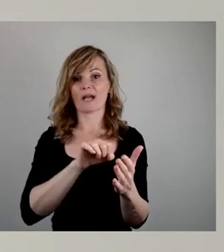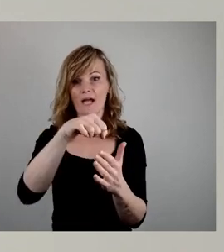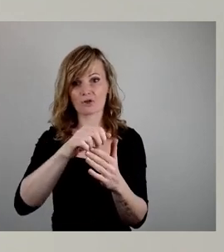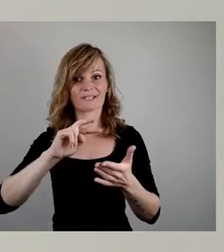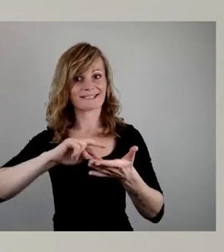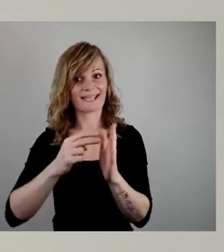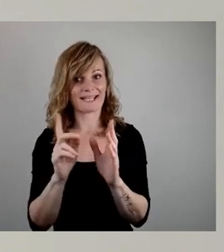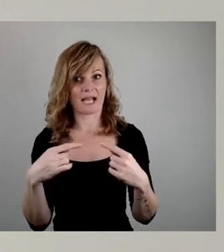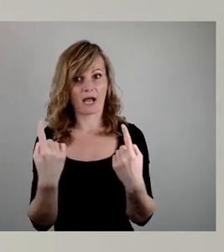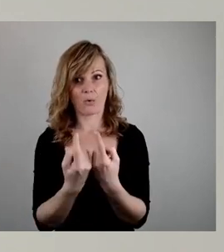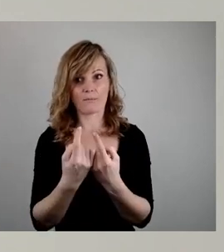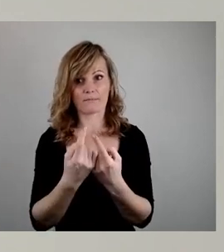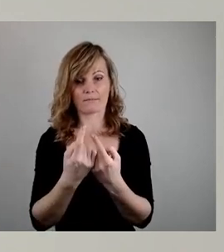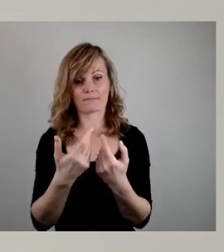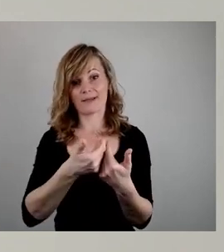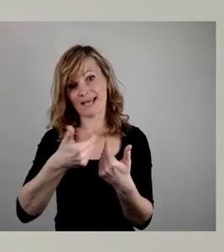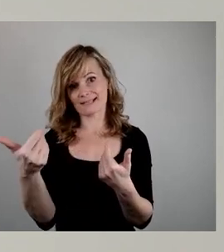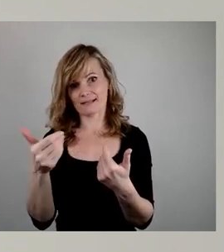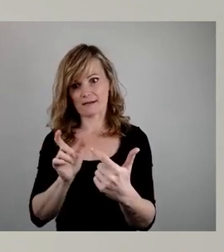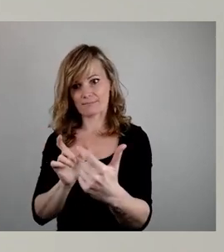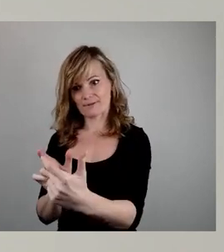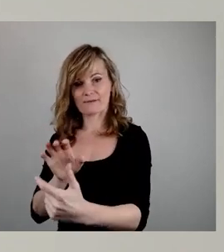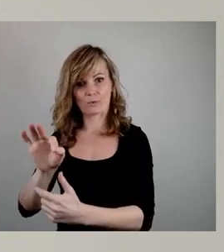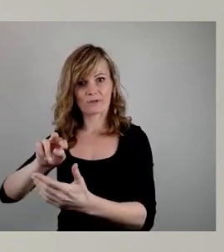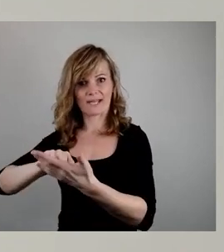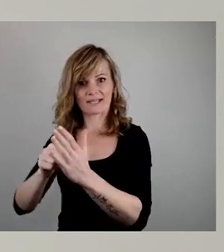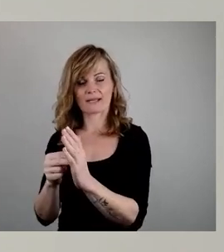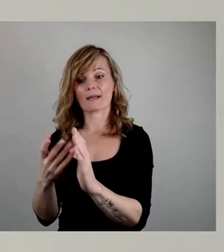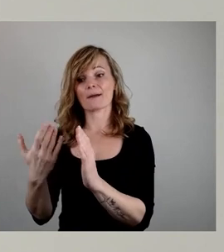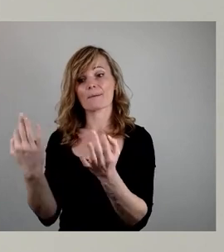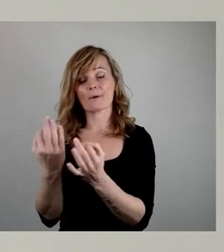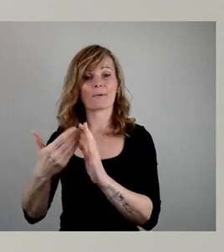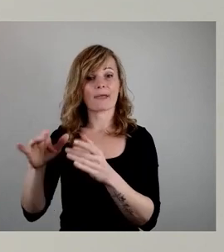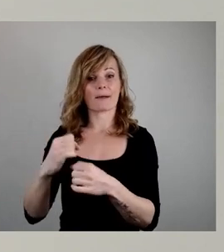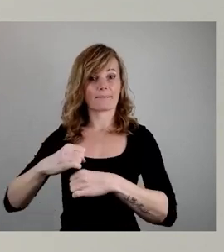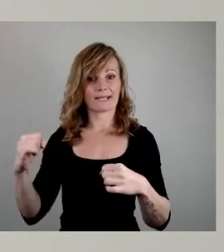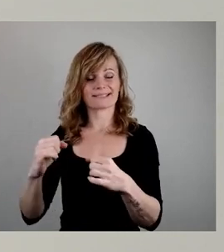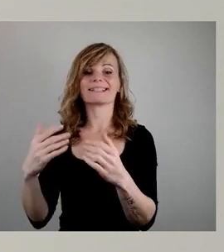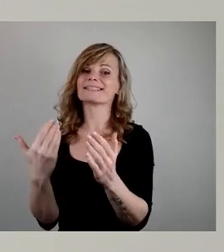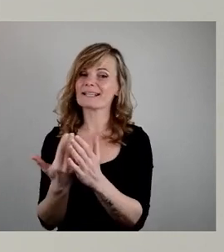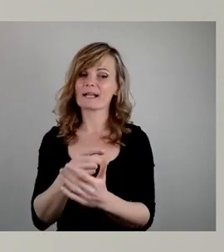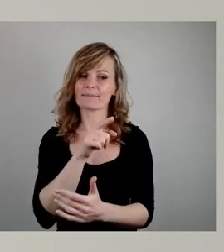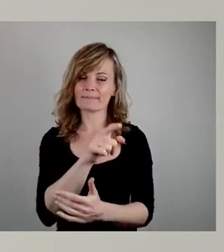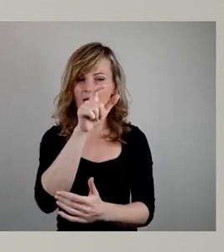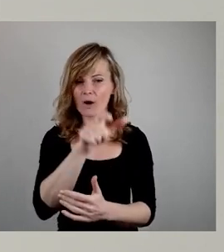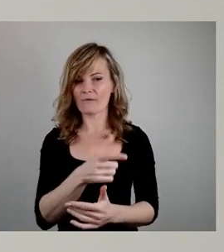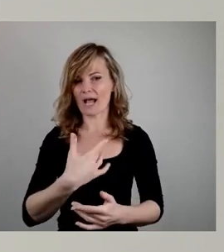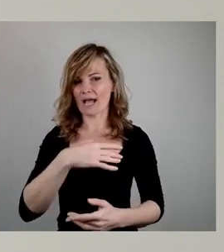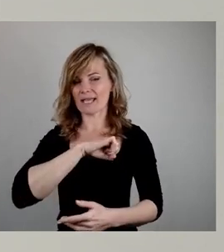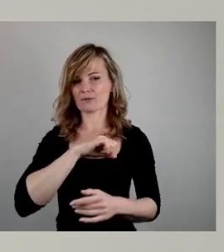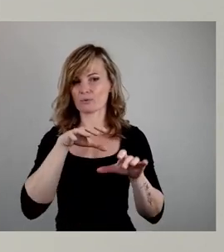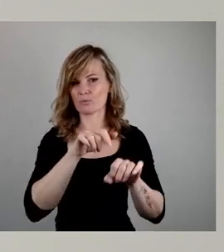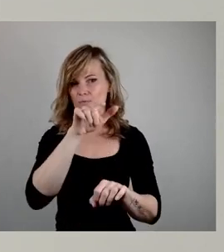mehr Platz. Insofern hat man dort vertraglich diese Rahmenbedingungen dafür